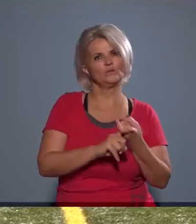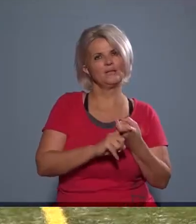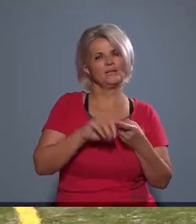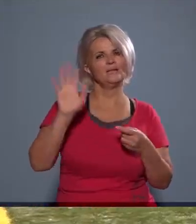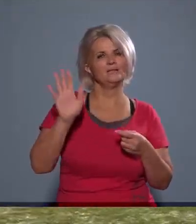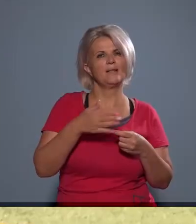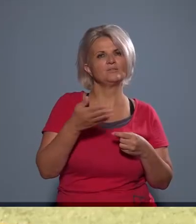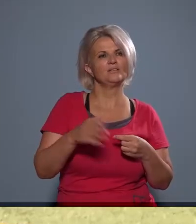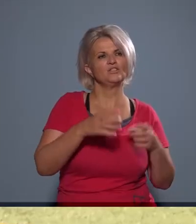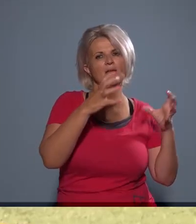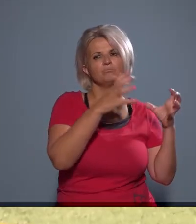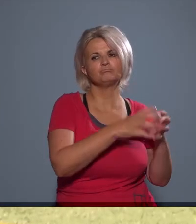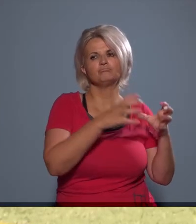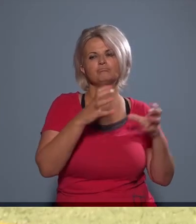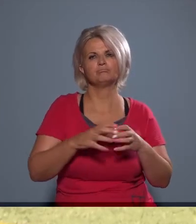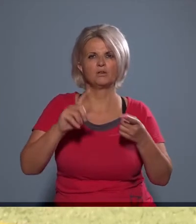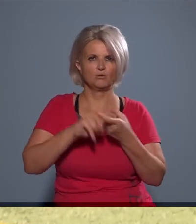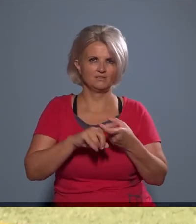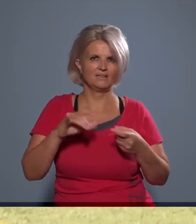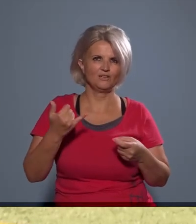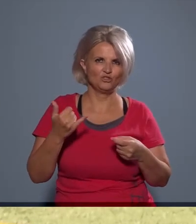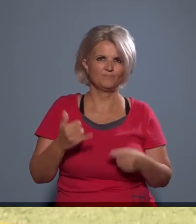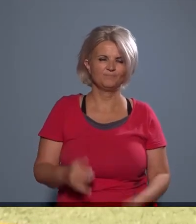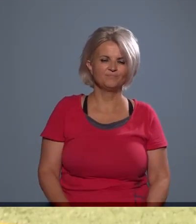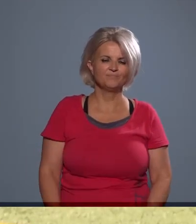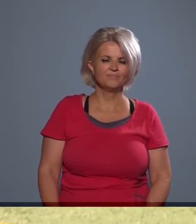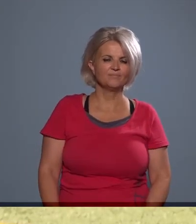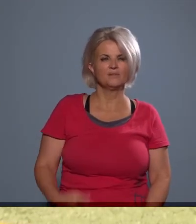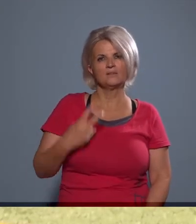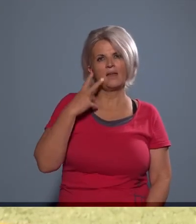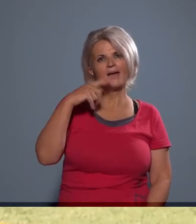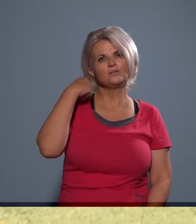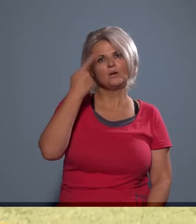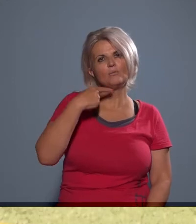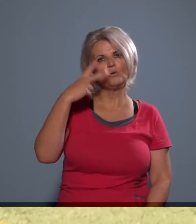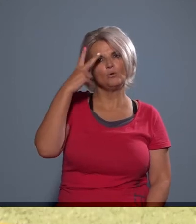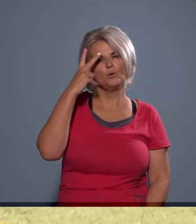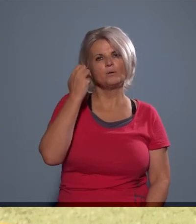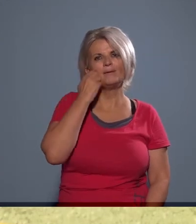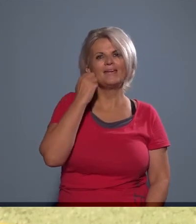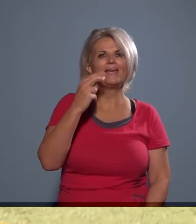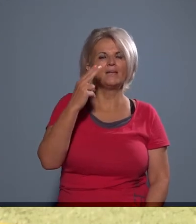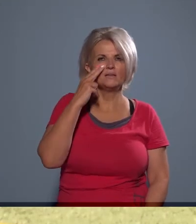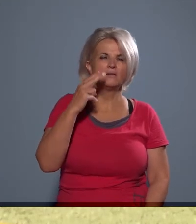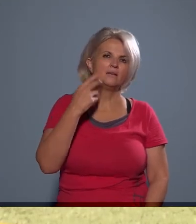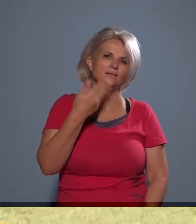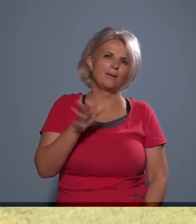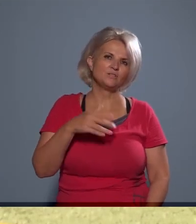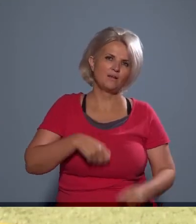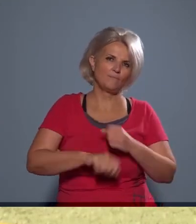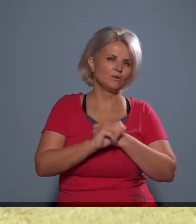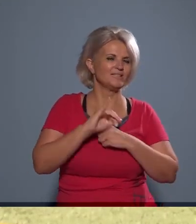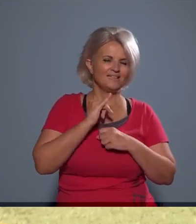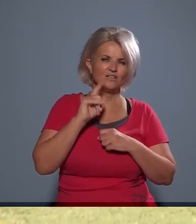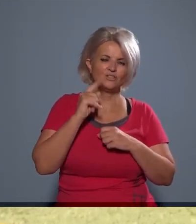erős kötelékek, hanem nemzetiségek egymással is, hiszen most, ahogy itt fölmentem, láttam az őrmény nemzetiséget, akinek ugyan foci